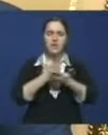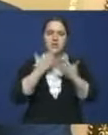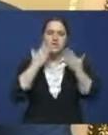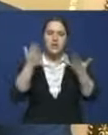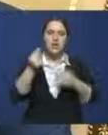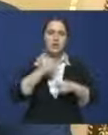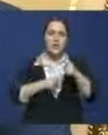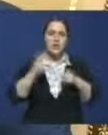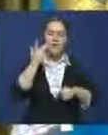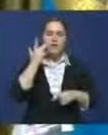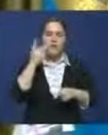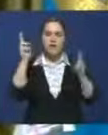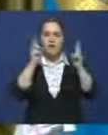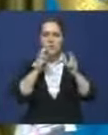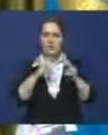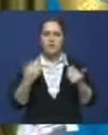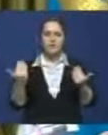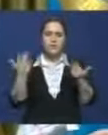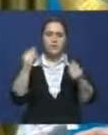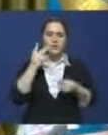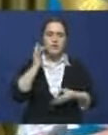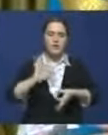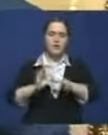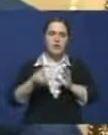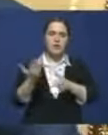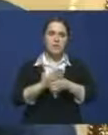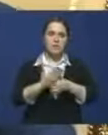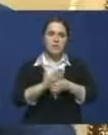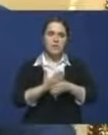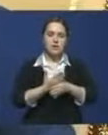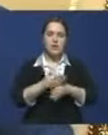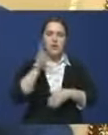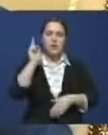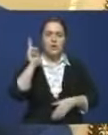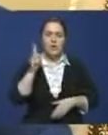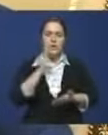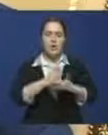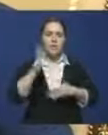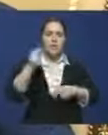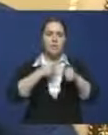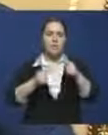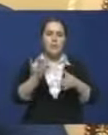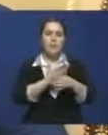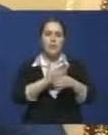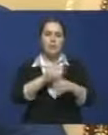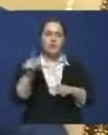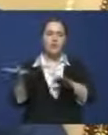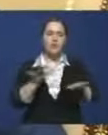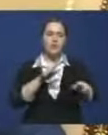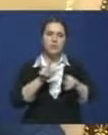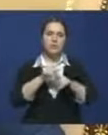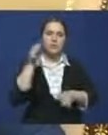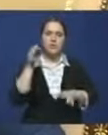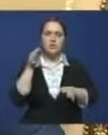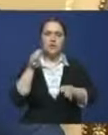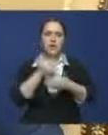есть, и в том числе проверкнуть с нами. И, конечно, бизнес-омбудсман, который, по вашему указу, предусматривается, это тоже усилить то, что вы